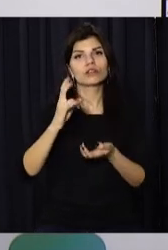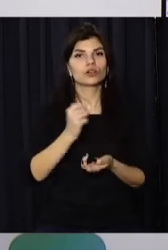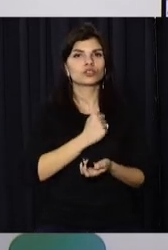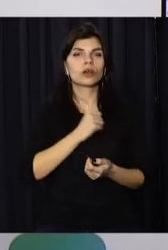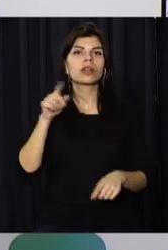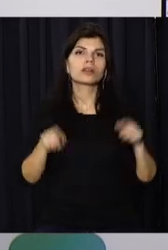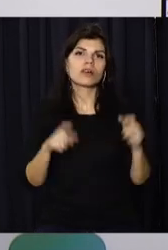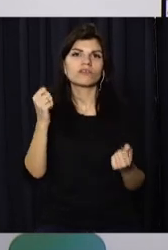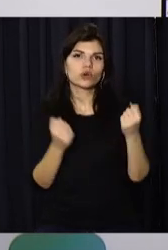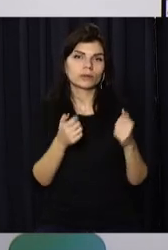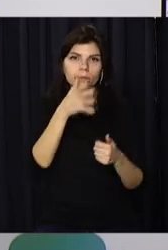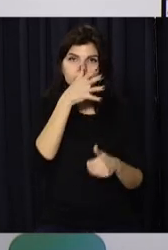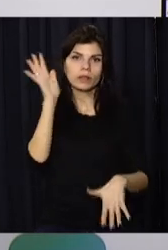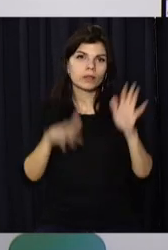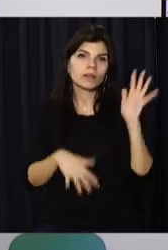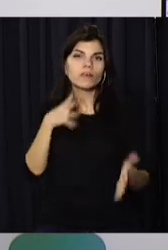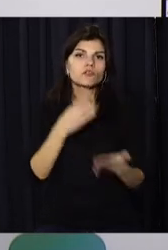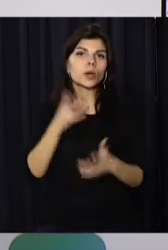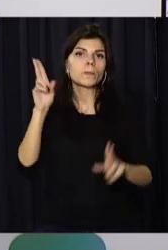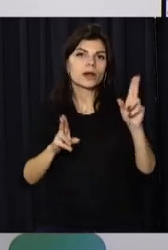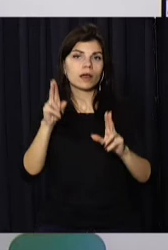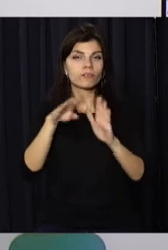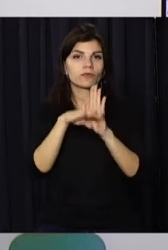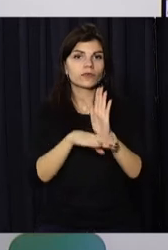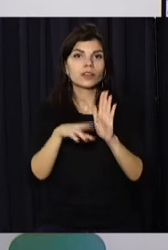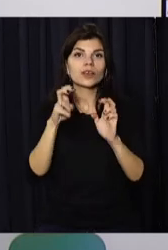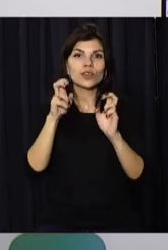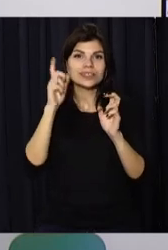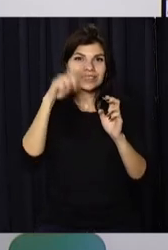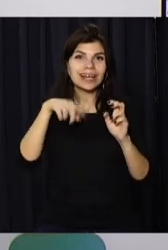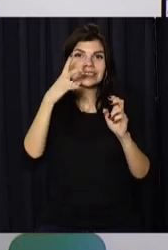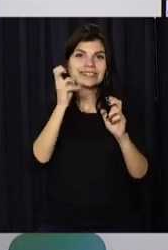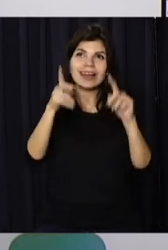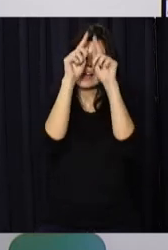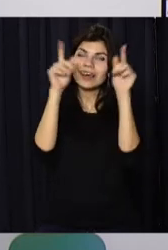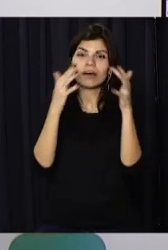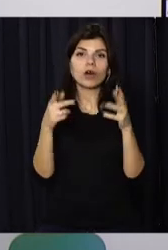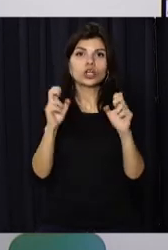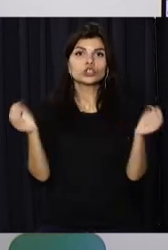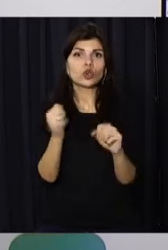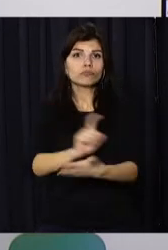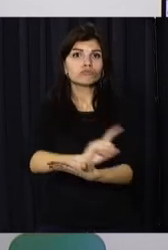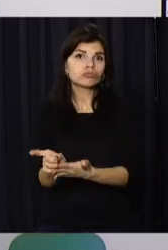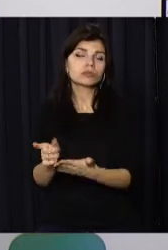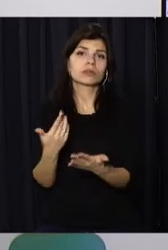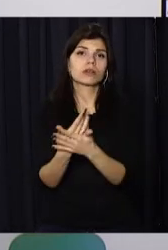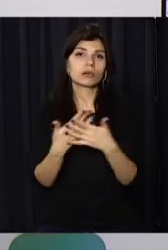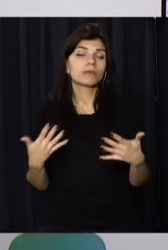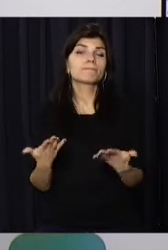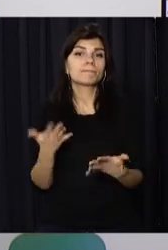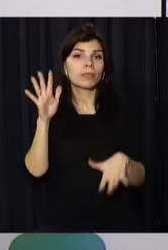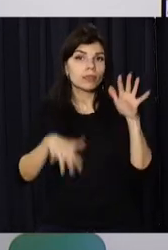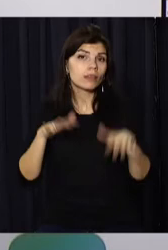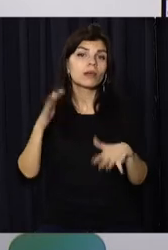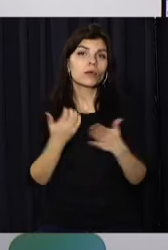деякі водії не хтоють правилам дорожнього руху. Тобто, значно підвищують рух свого транспорту. І це приводить до того,